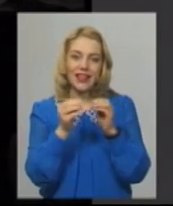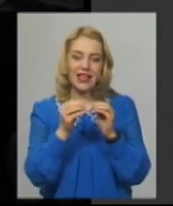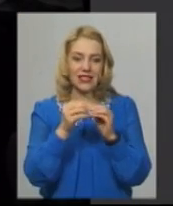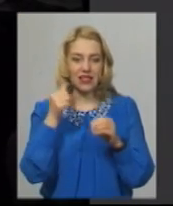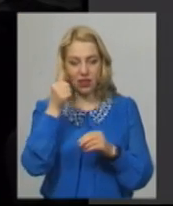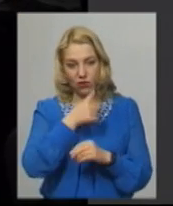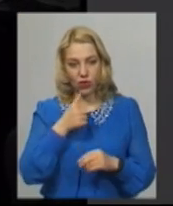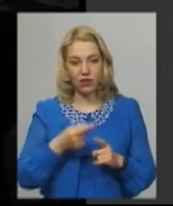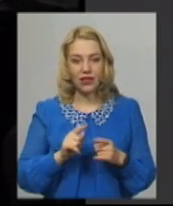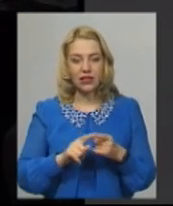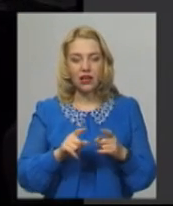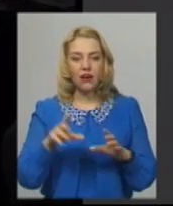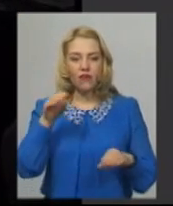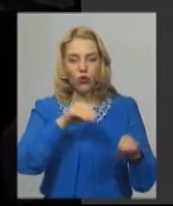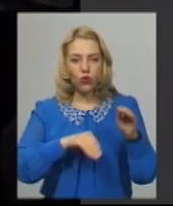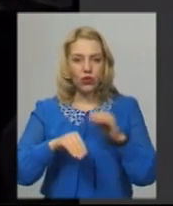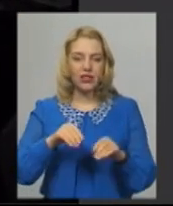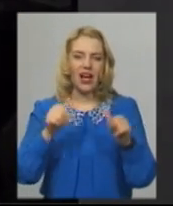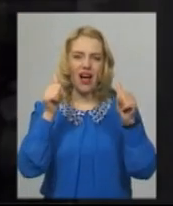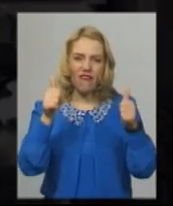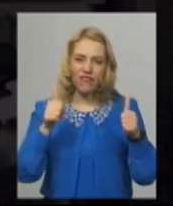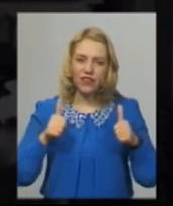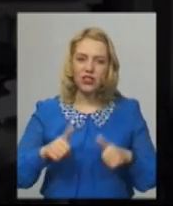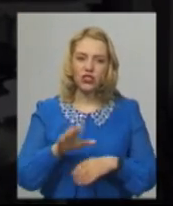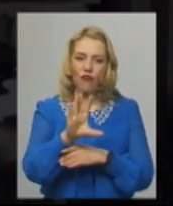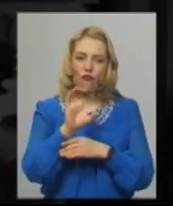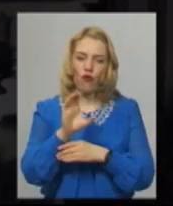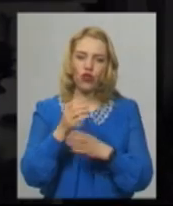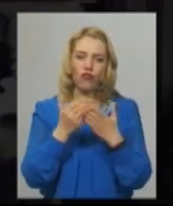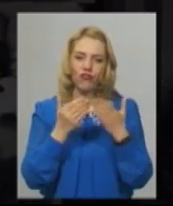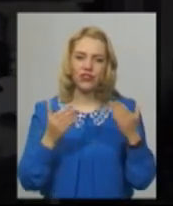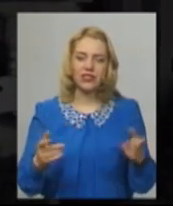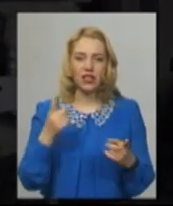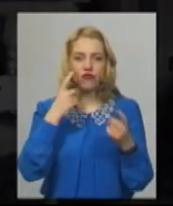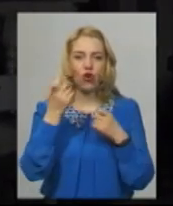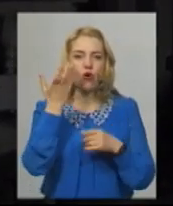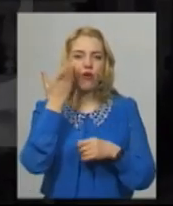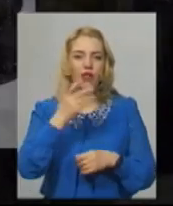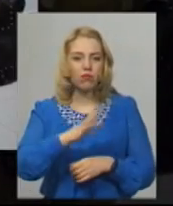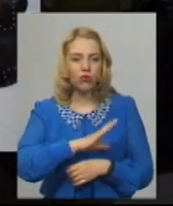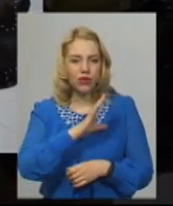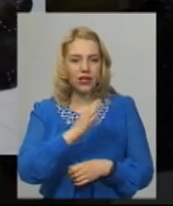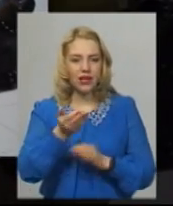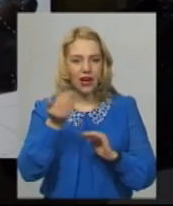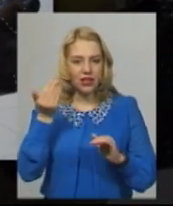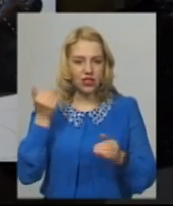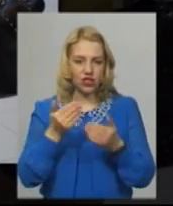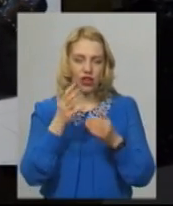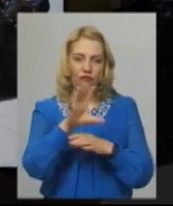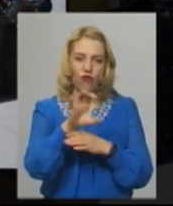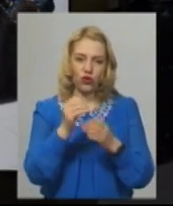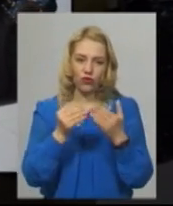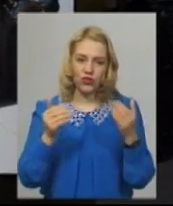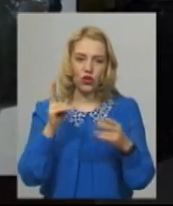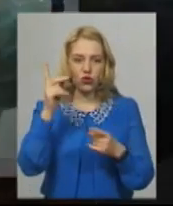років. Слайд-шоу складається з афіші фотовиставки, що відбулася, інформації про те, коли саме проходила фотовиставка, хто її автор. Також